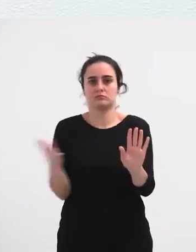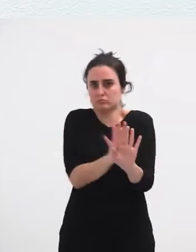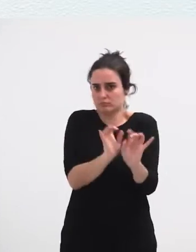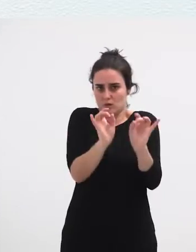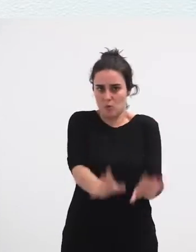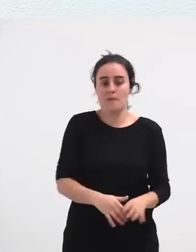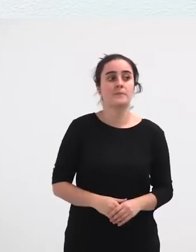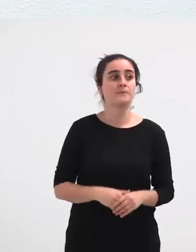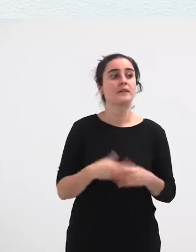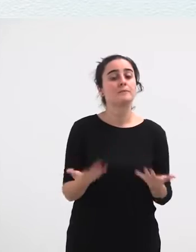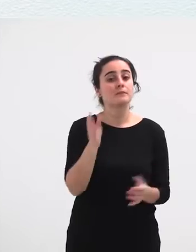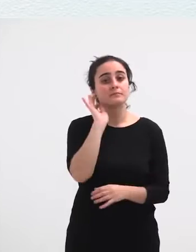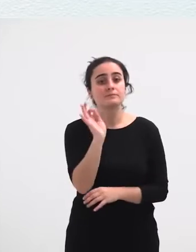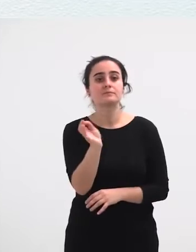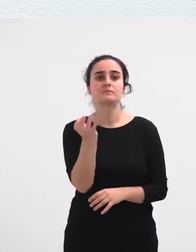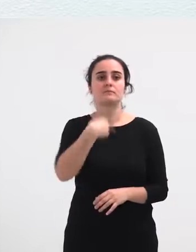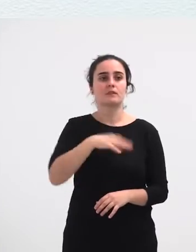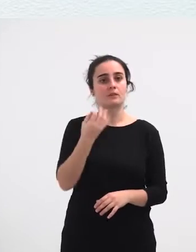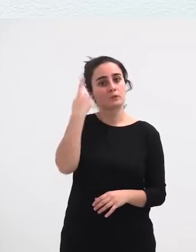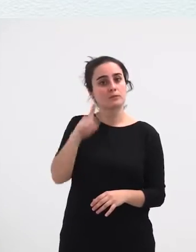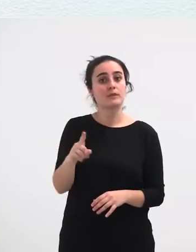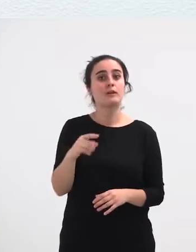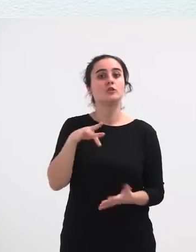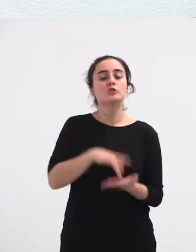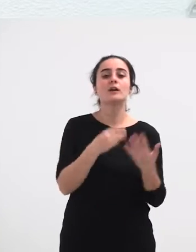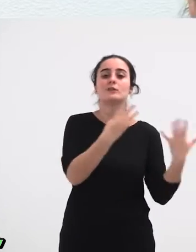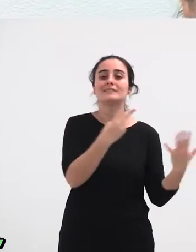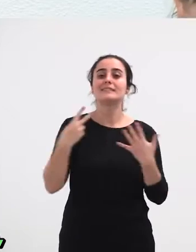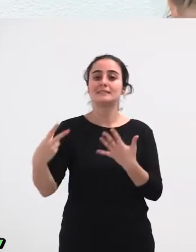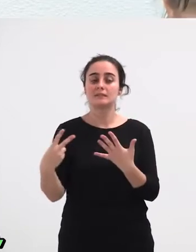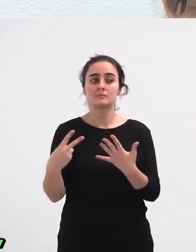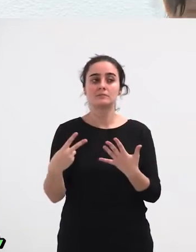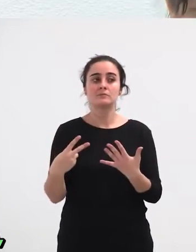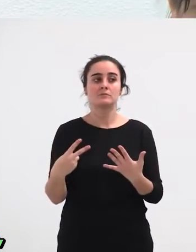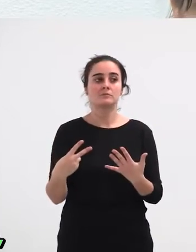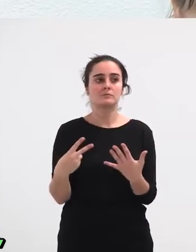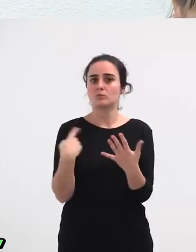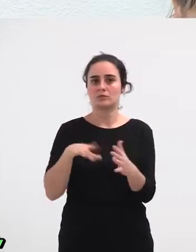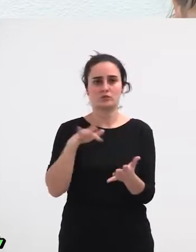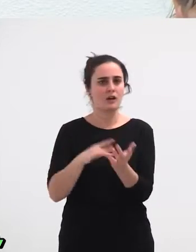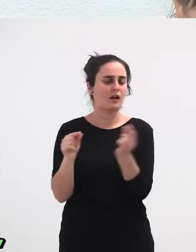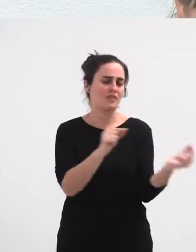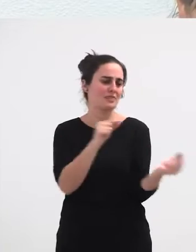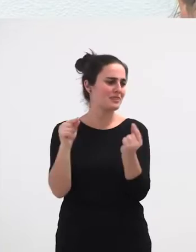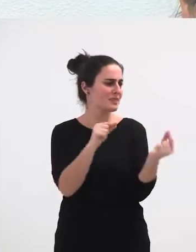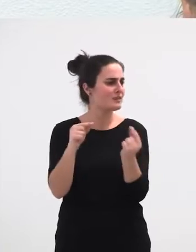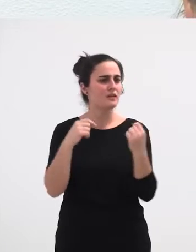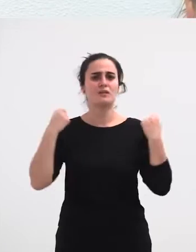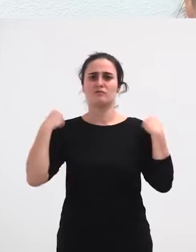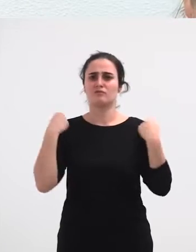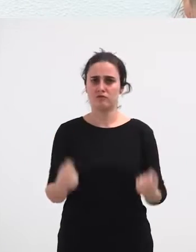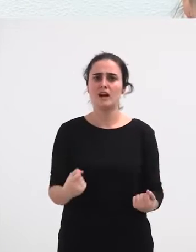Baina Adibidez Aintzat Artu Eher da Largo Gaitan Maz Azpidan Negozi Eztaba Iba Osogo Gorren Ondoren